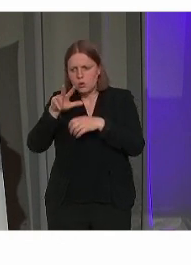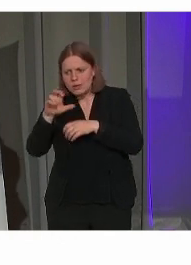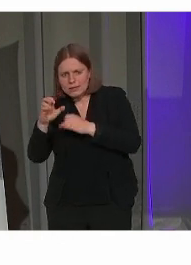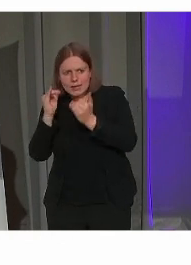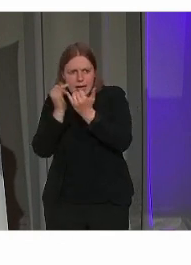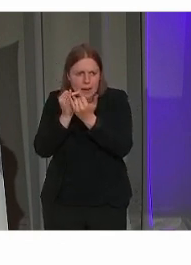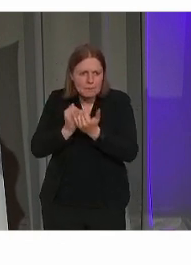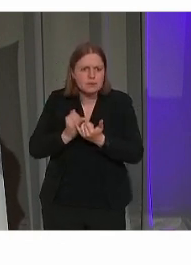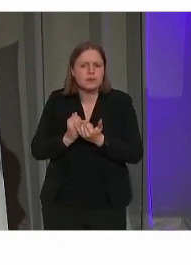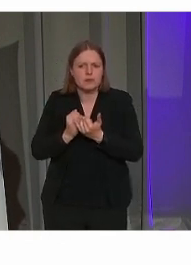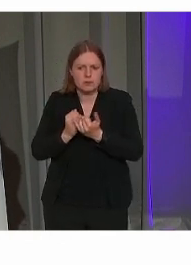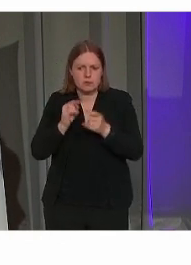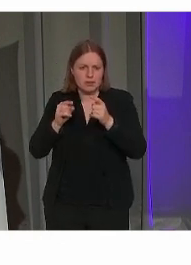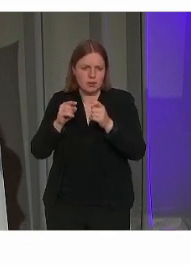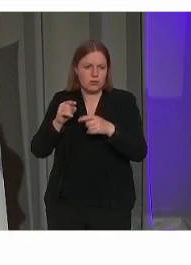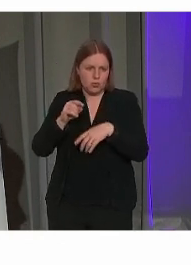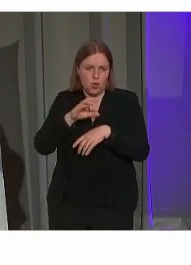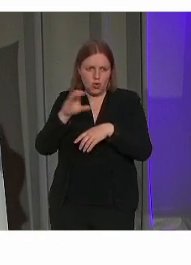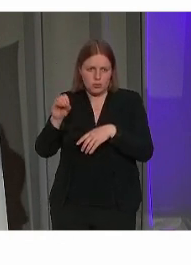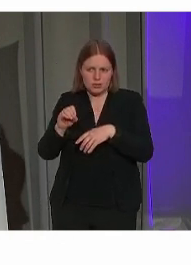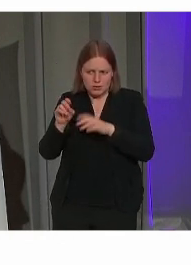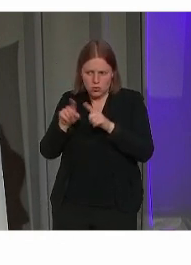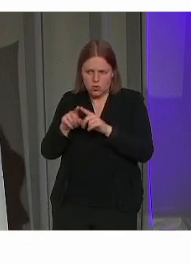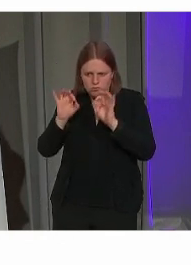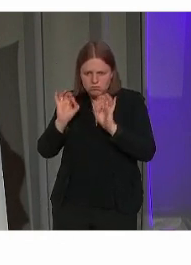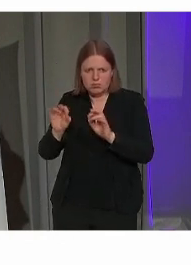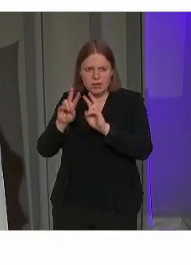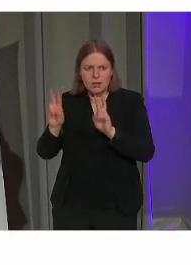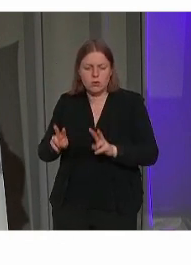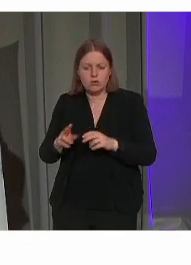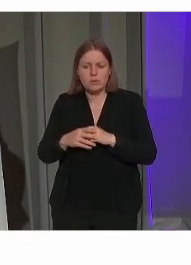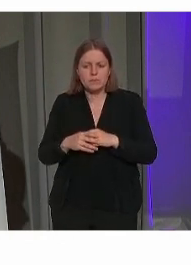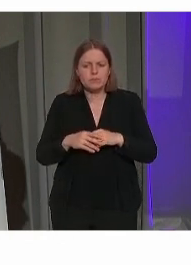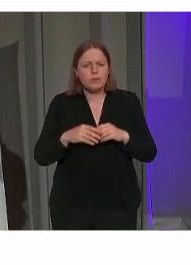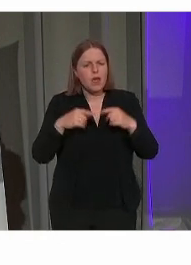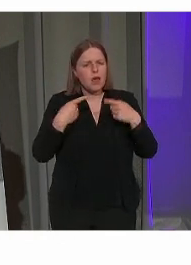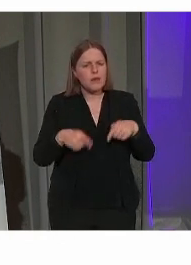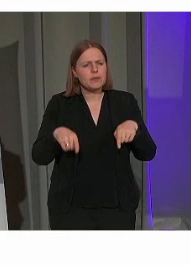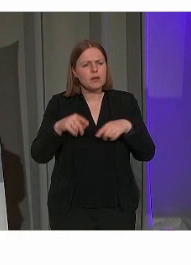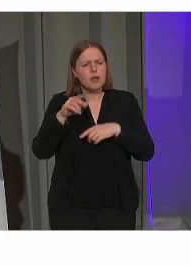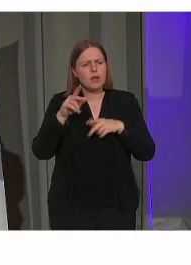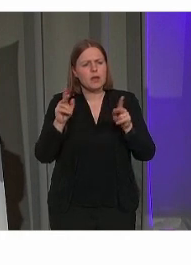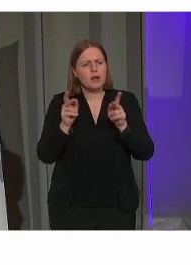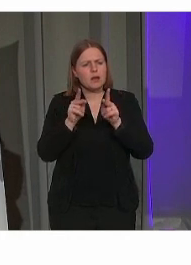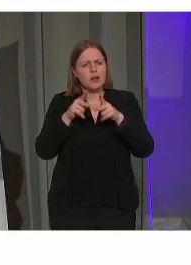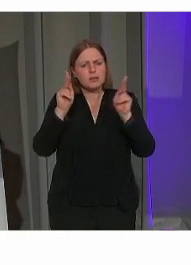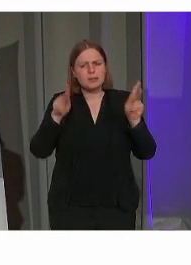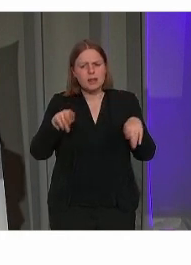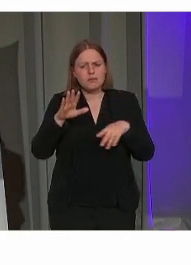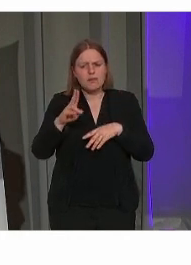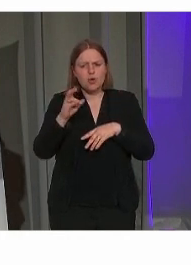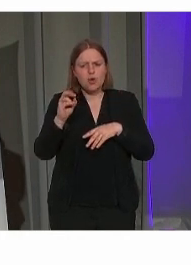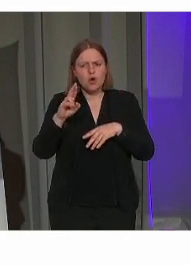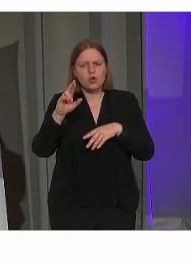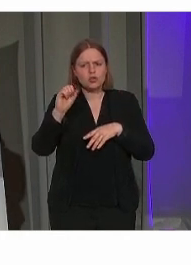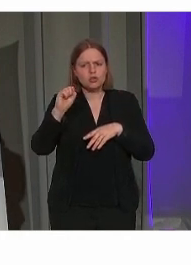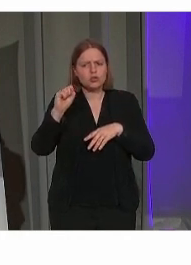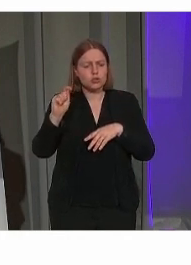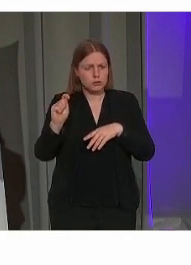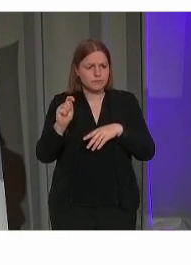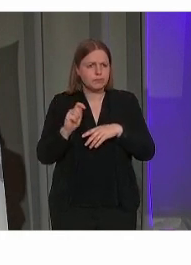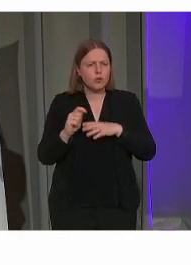zodat dat 100% in orde is. Kasteel van Horst heb ik hier ook bij gezet. Straks is het voorbeeld van het Gravensteen al heel eventjes